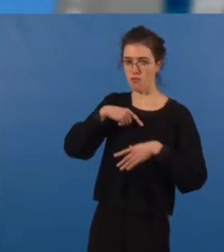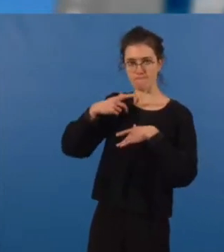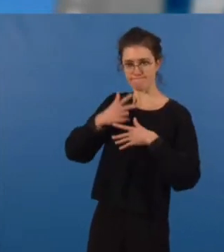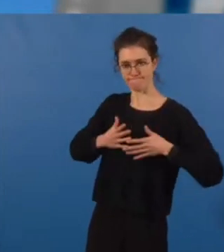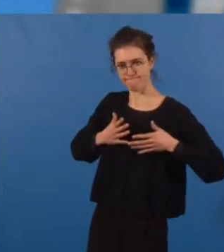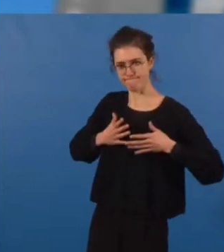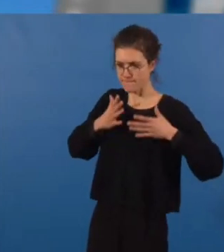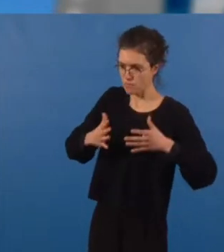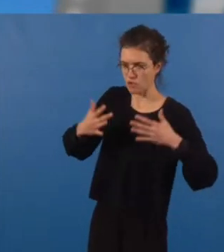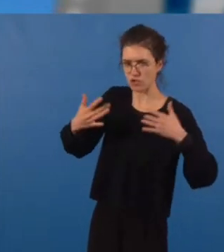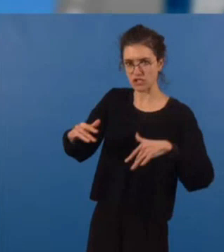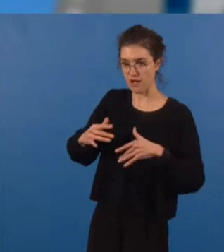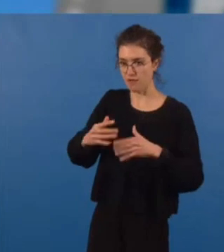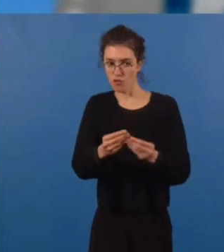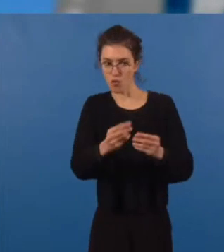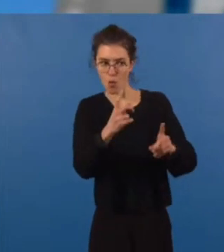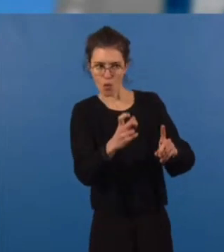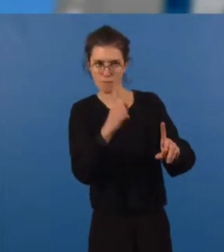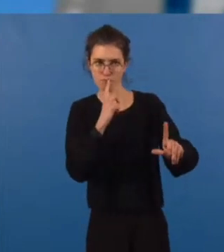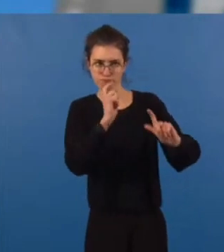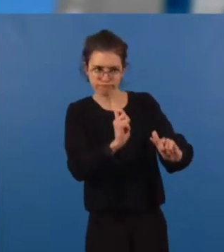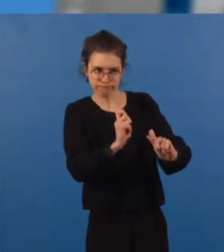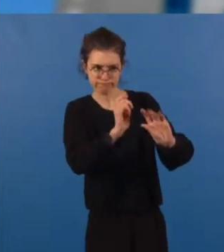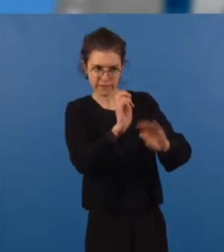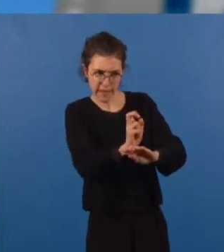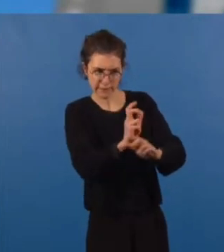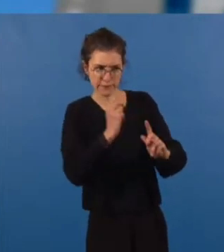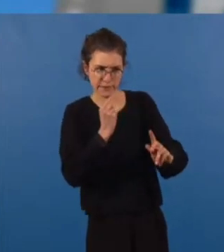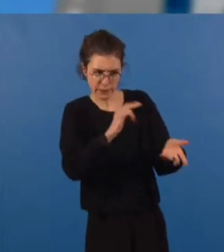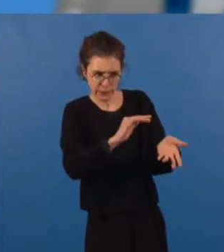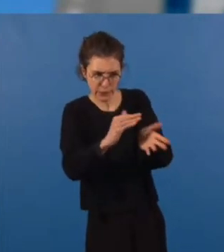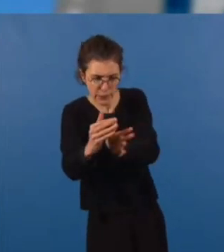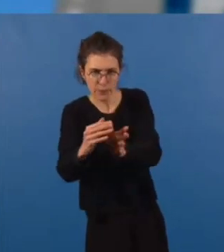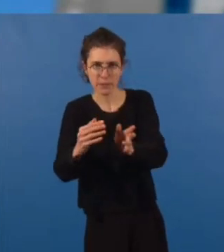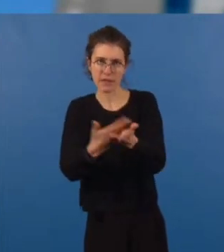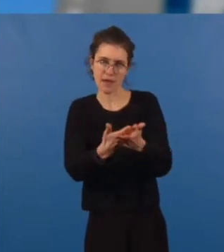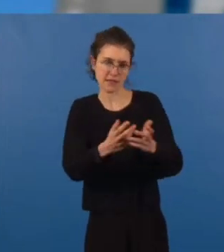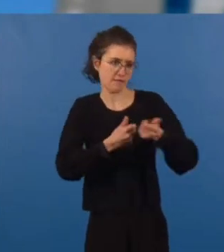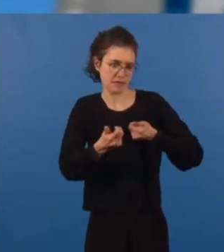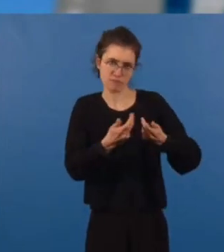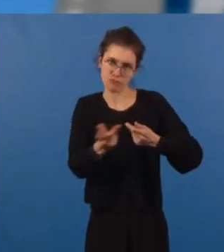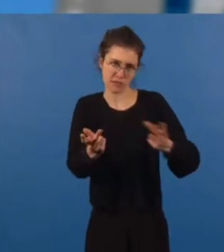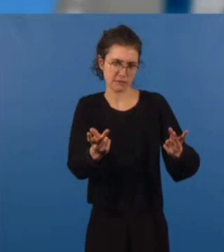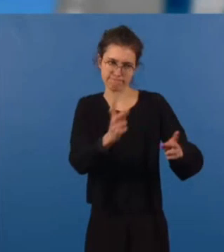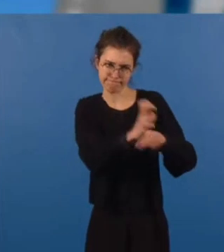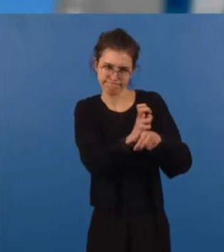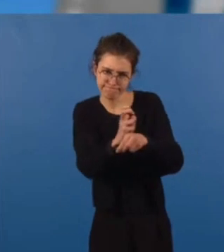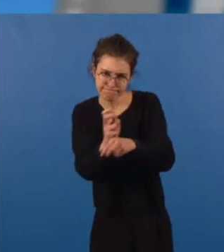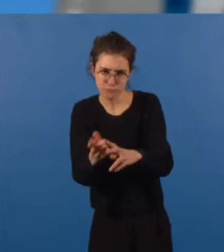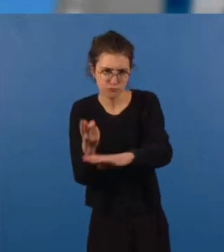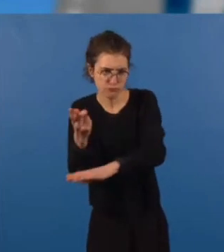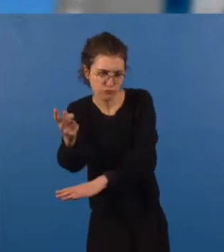et d'améliorer encore notre service public. L'été dernier a d'ailleurs démontré toute la pertinence de notre